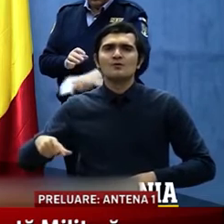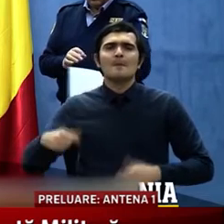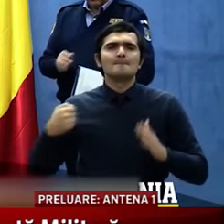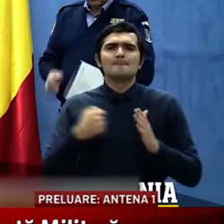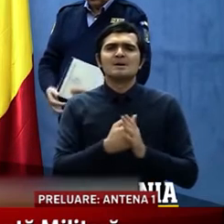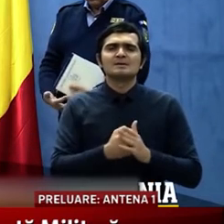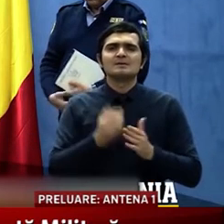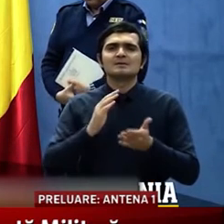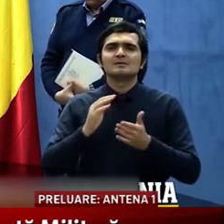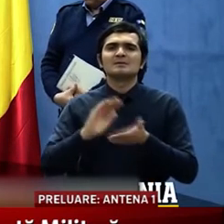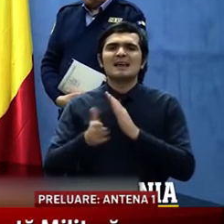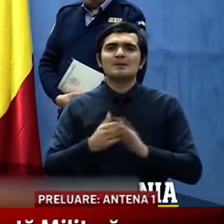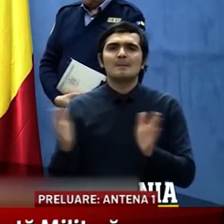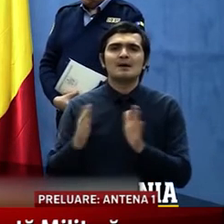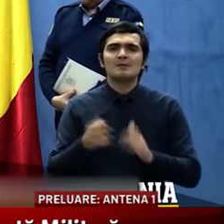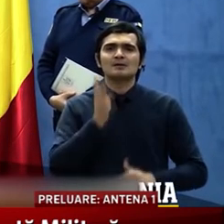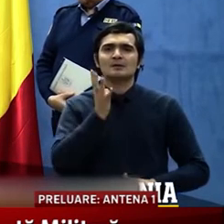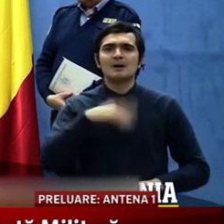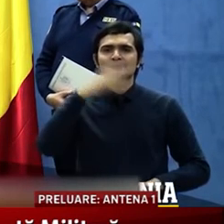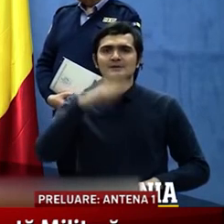perioadei de carantinare de 14 zile.